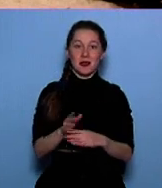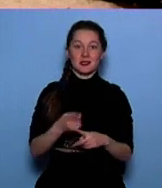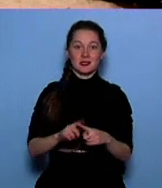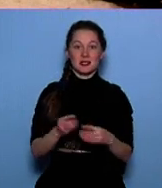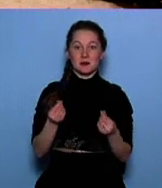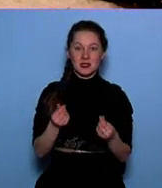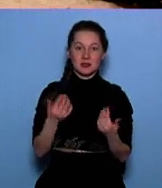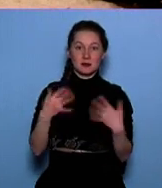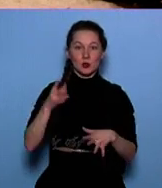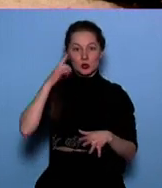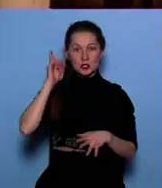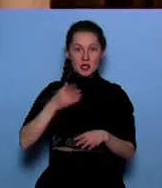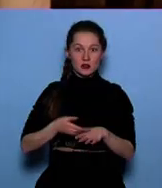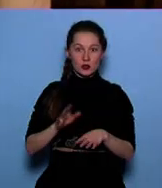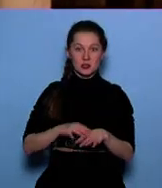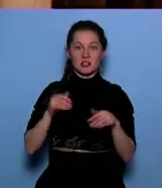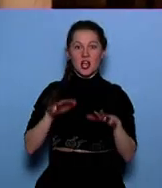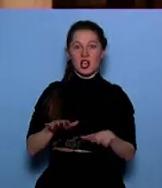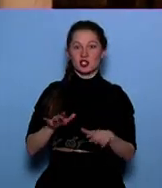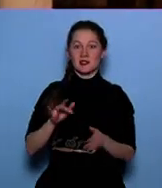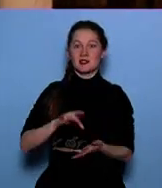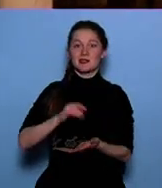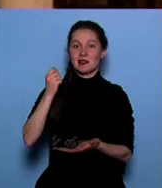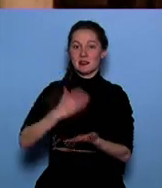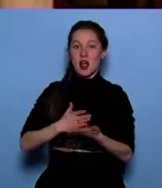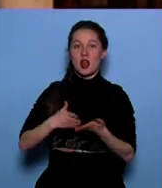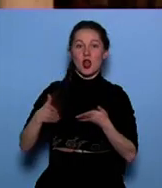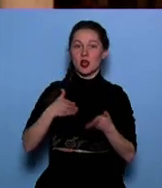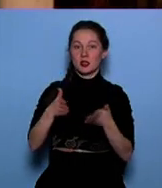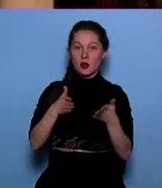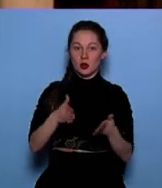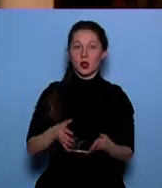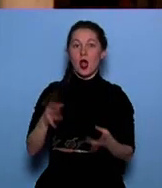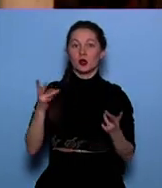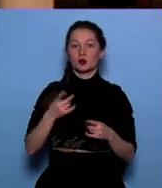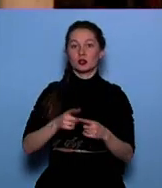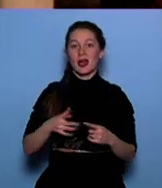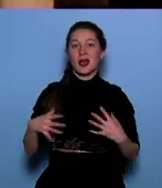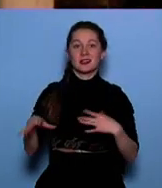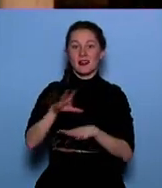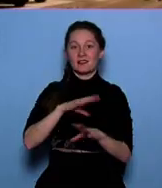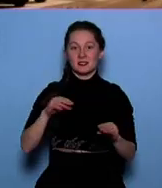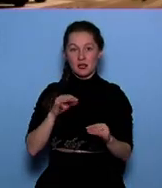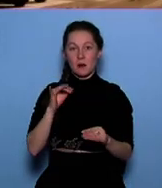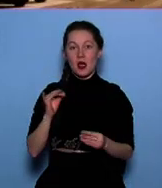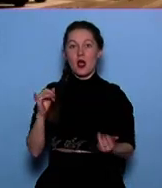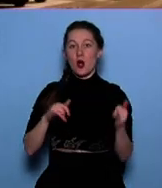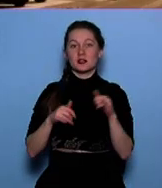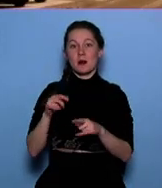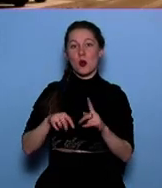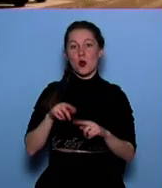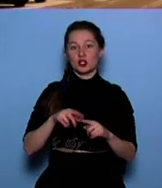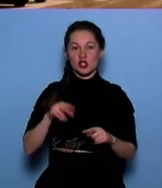Воткинске уже знают, начать ремонт решили с центральных улиц. Это нужно и горожанам, и гостям родины Чайковского. Ситуация